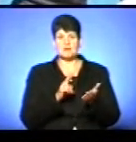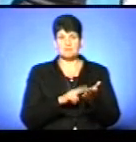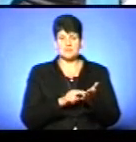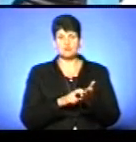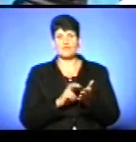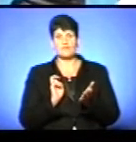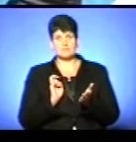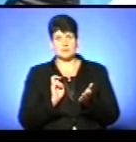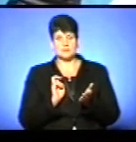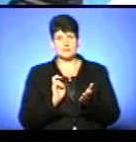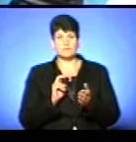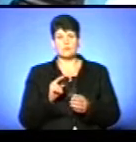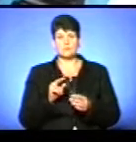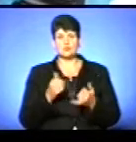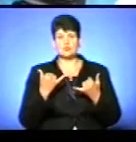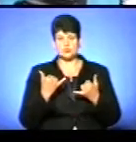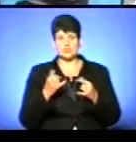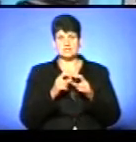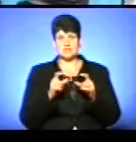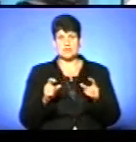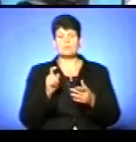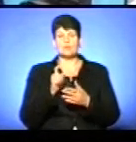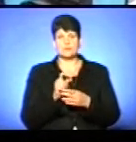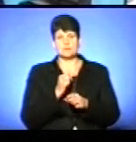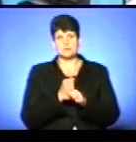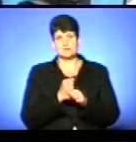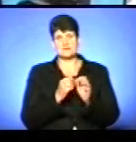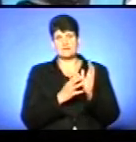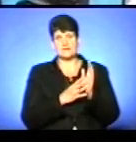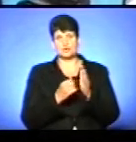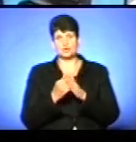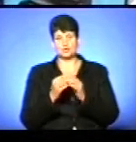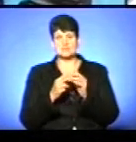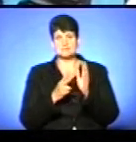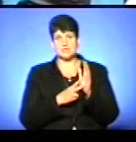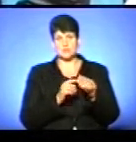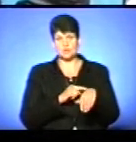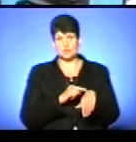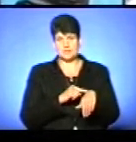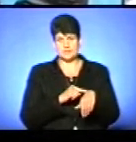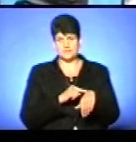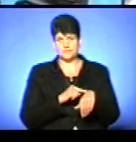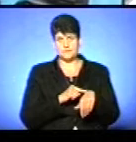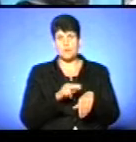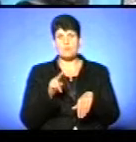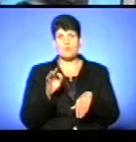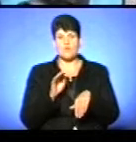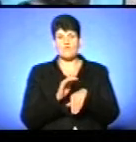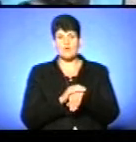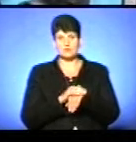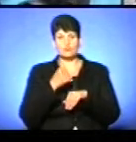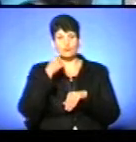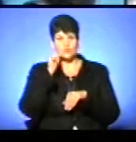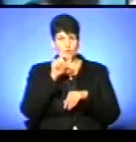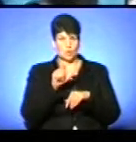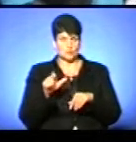По регламенту сьогоднішній заклад повинен працювати з 9-ї до 17-ї. По факту, вчора люди,